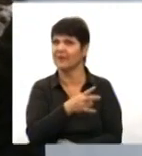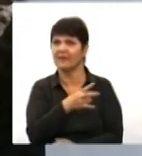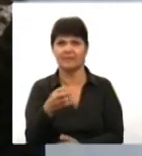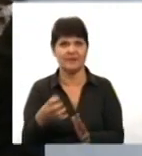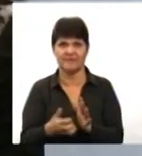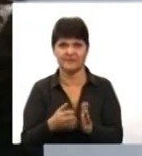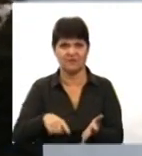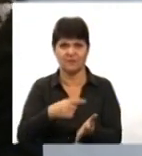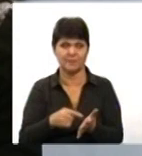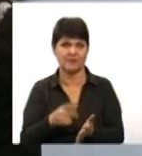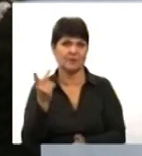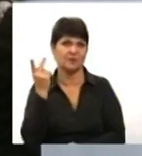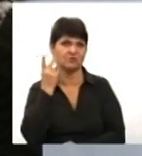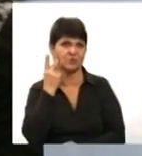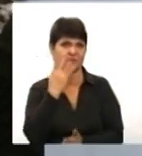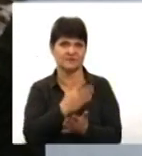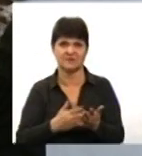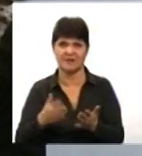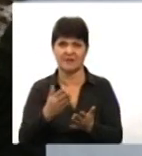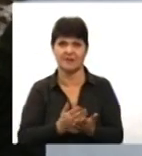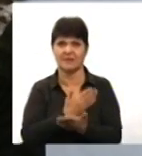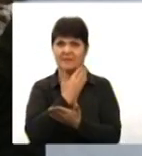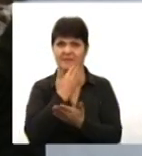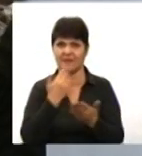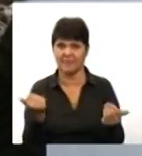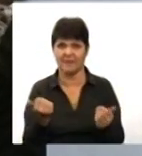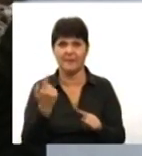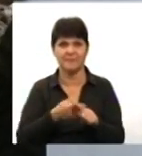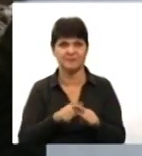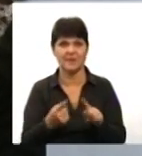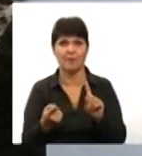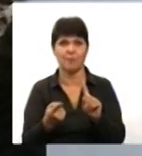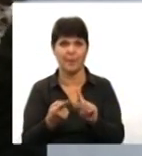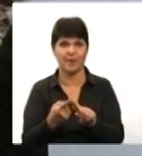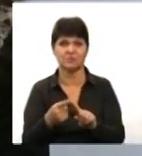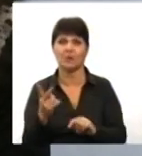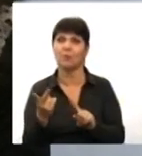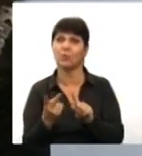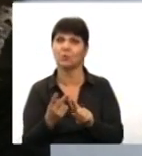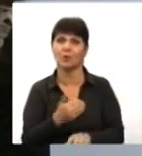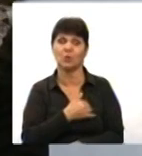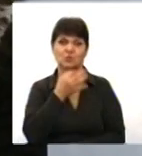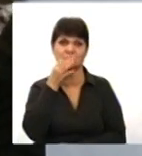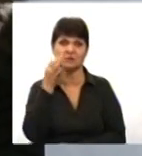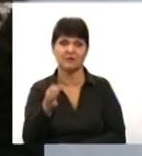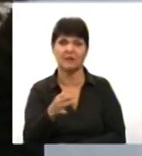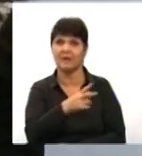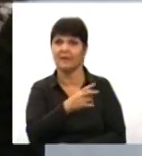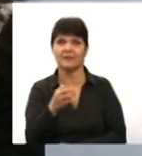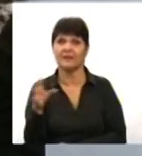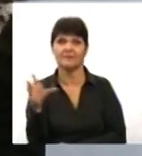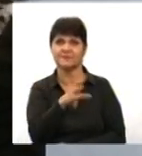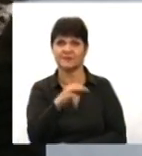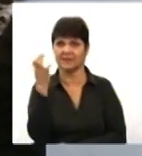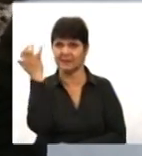дуже часто їх взагалі немає. Це по-перше. По-друге, я вам хочу сказати, що не всі незрячі